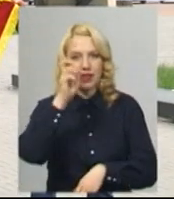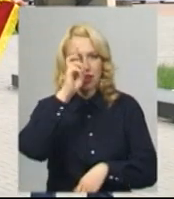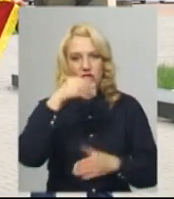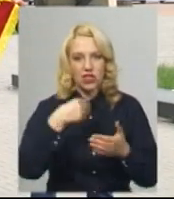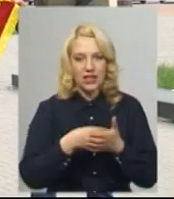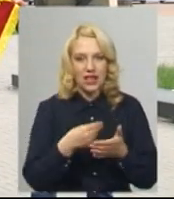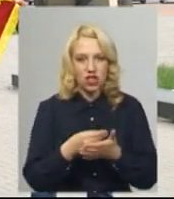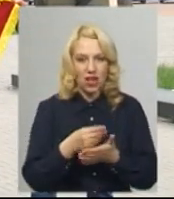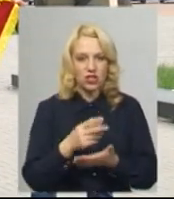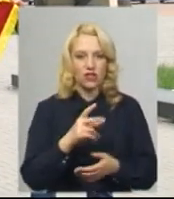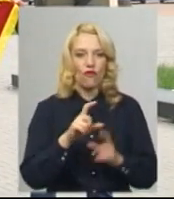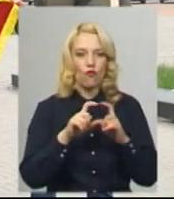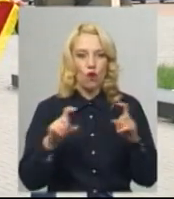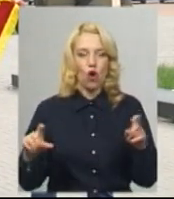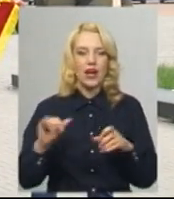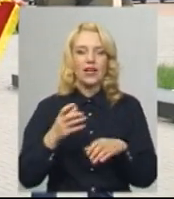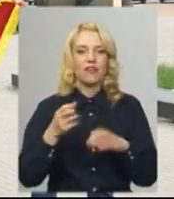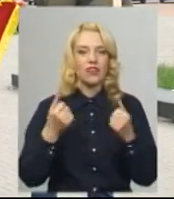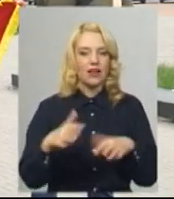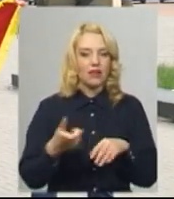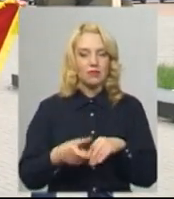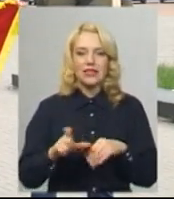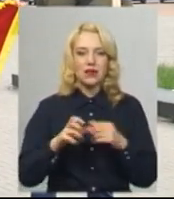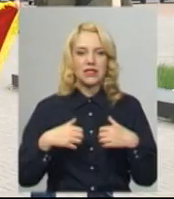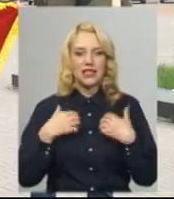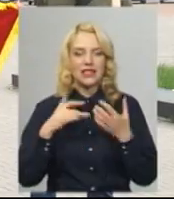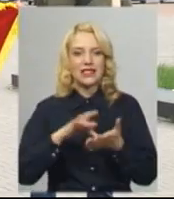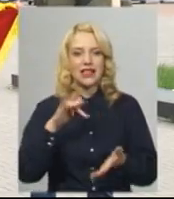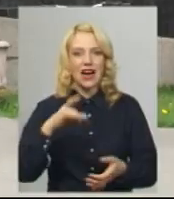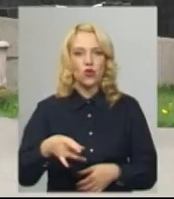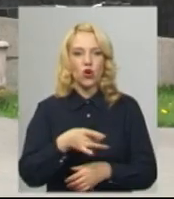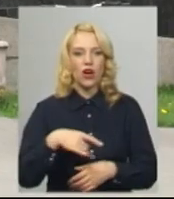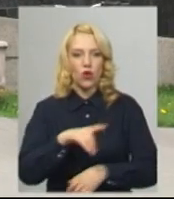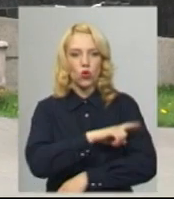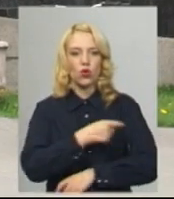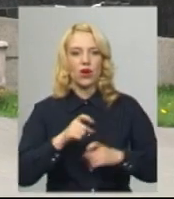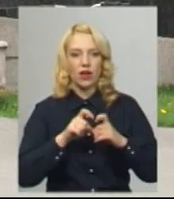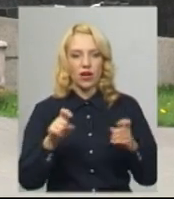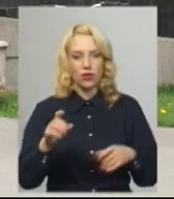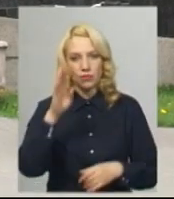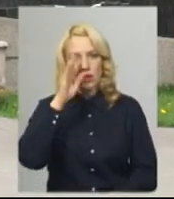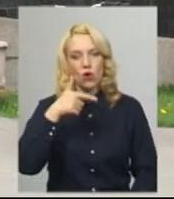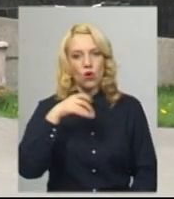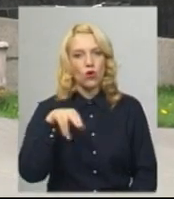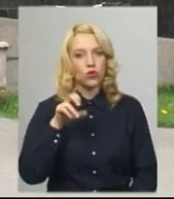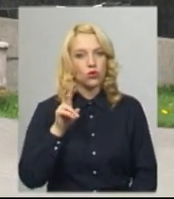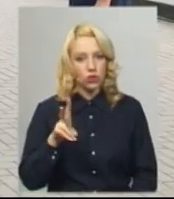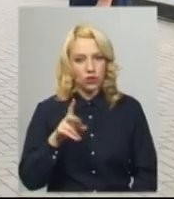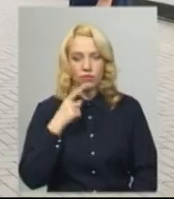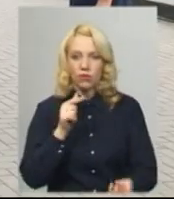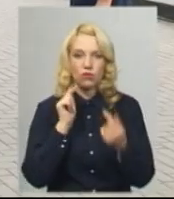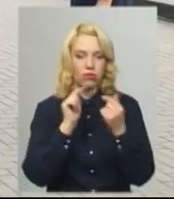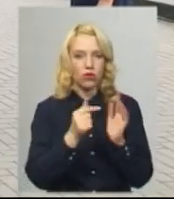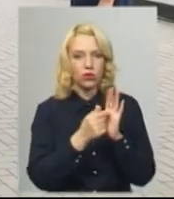втратимо саме найстрашніше – це центральну районну лікарню. Житель городка Олександр Степанів каже, проти